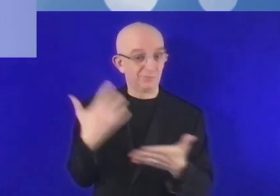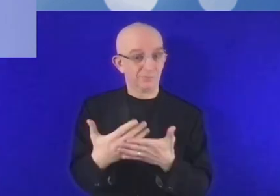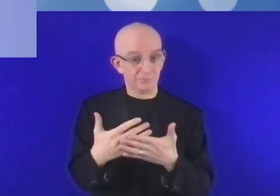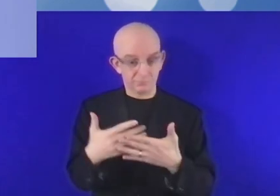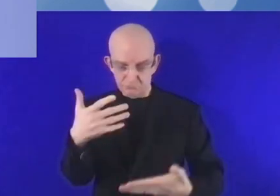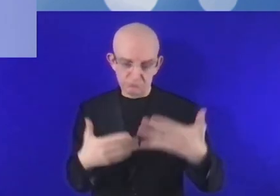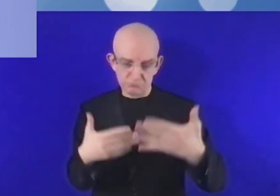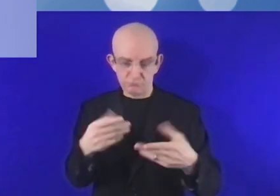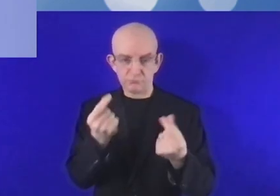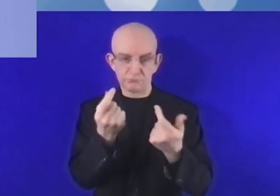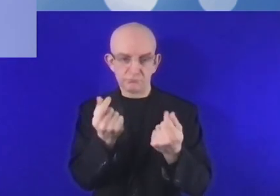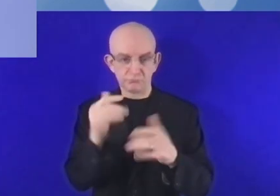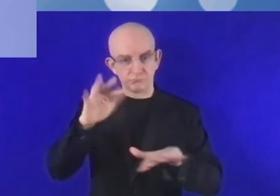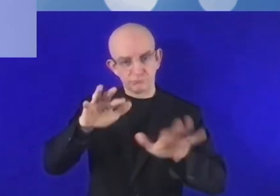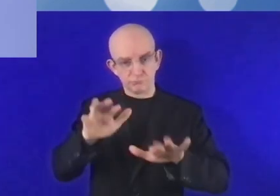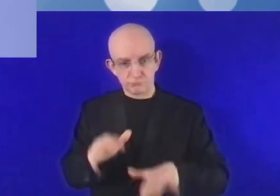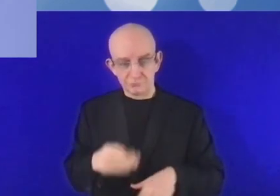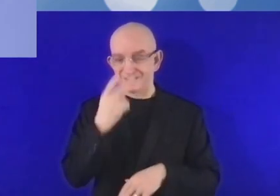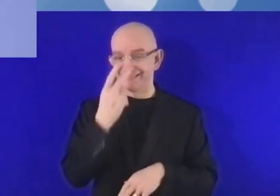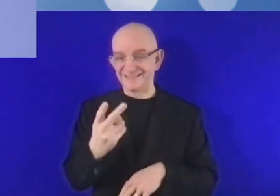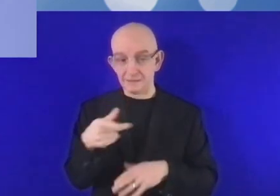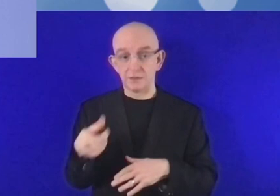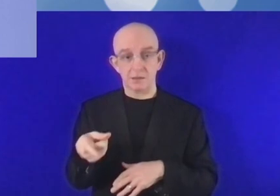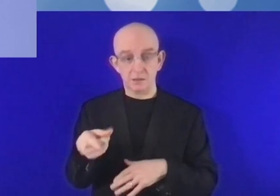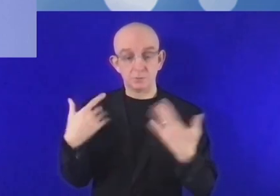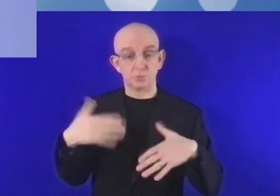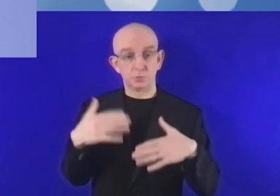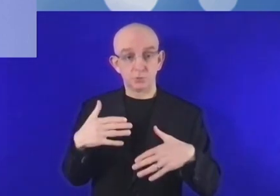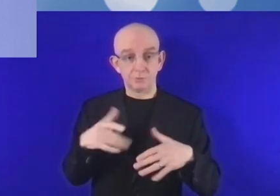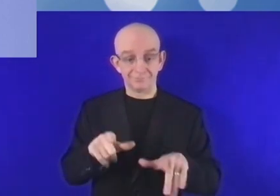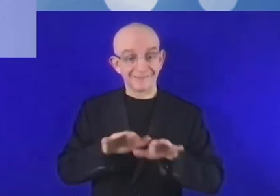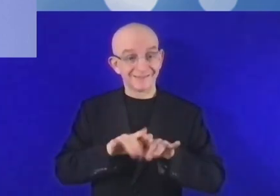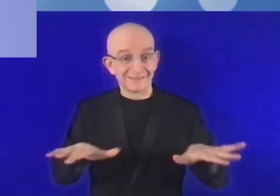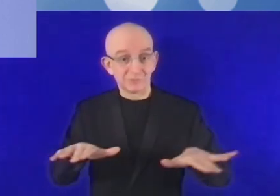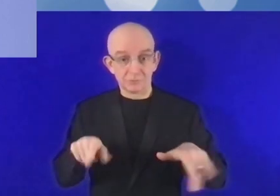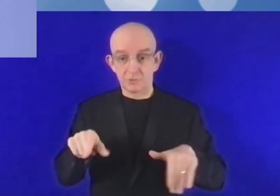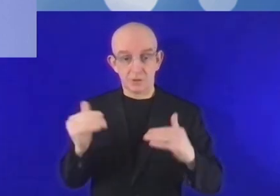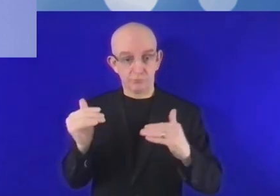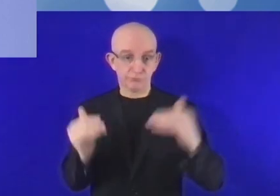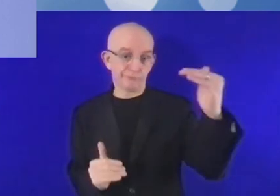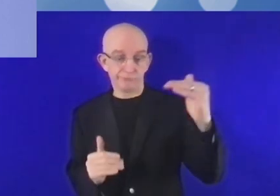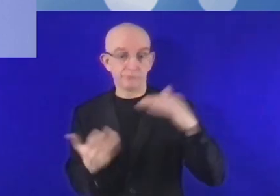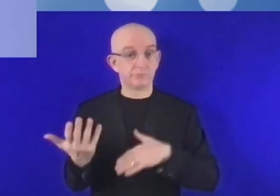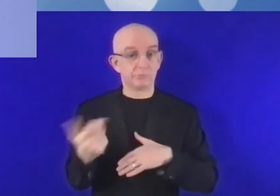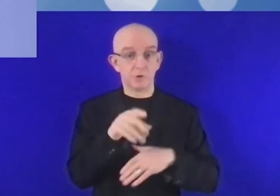gouffre qui existe, dont je mentionnais, le gouffre qui existe entre l'Europe et les autres économies